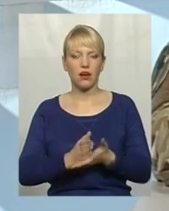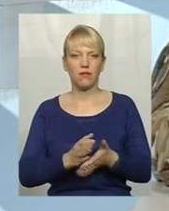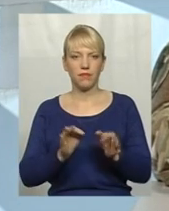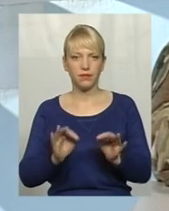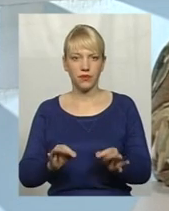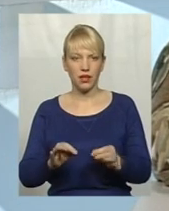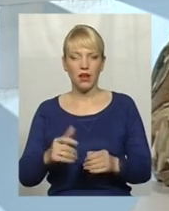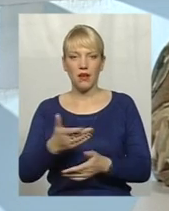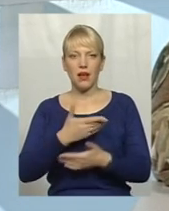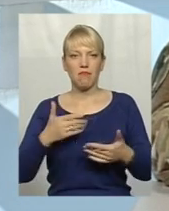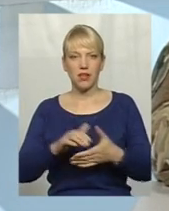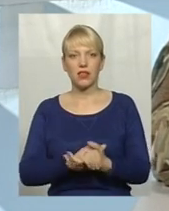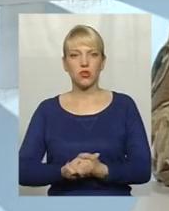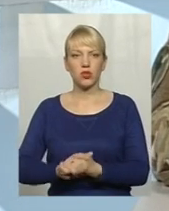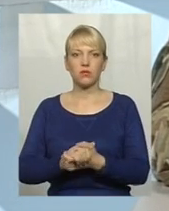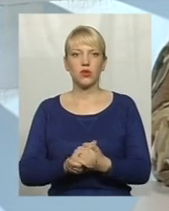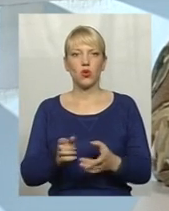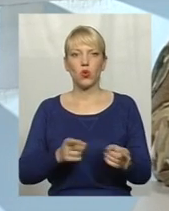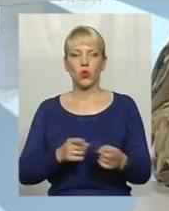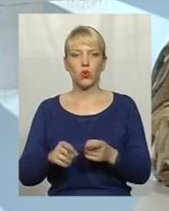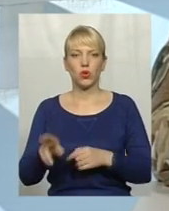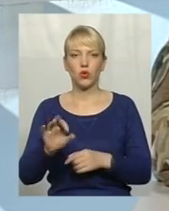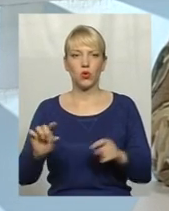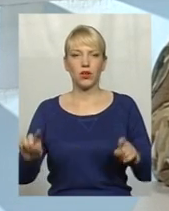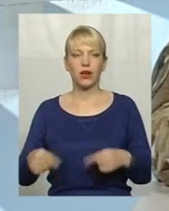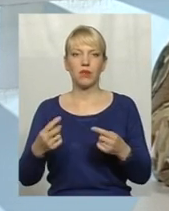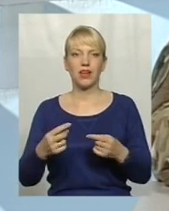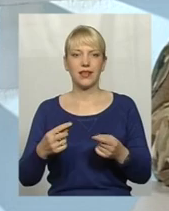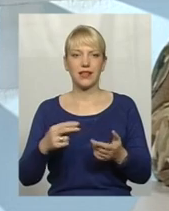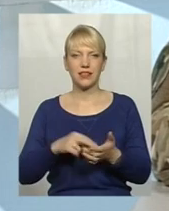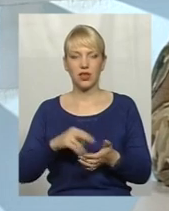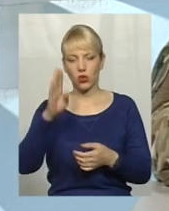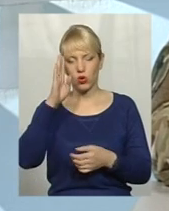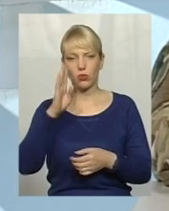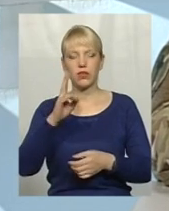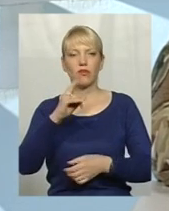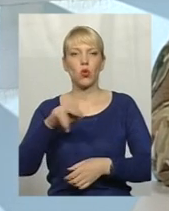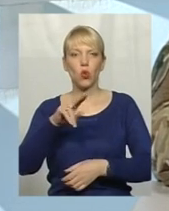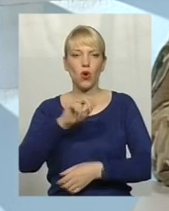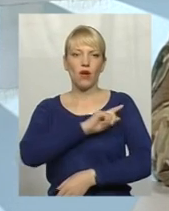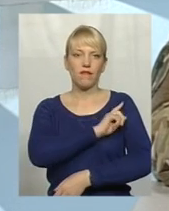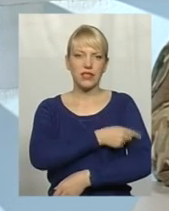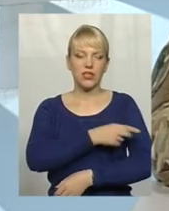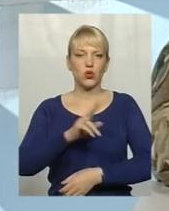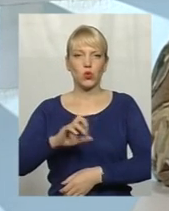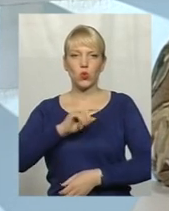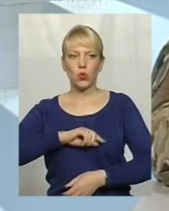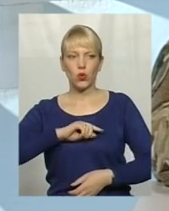Ми, суспільство зараз, як би, готовиться до реабілітації хлопців, фізичної, духовної.